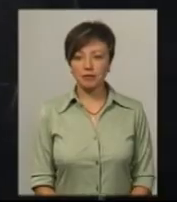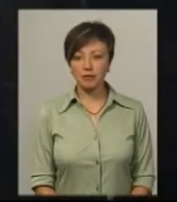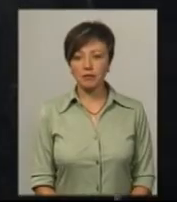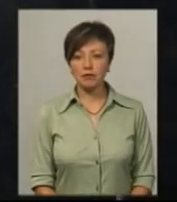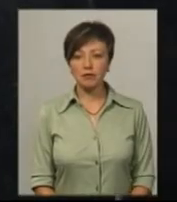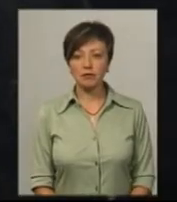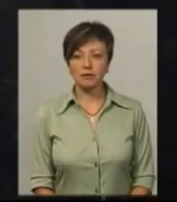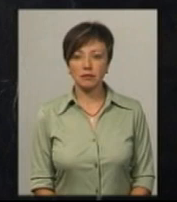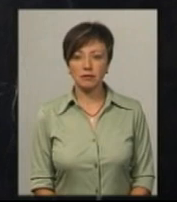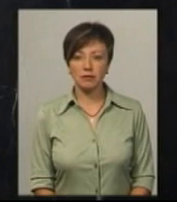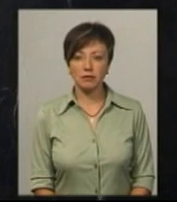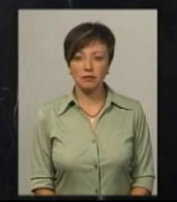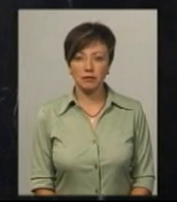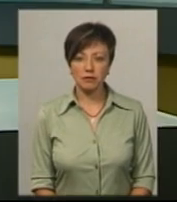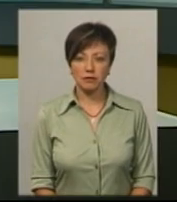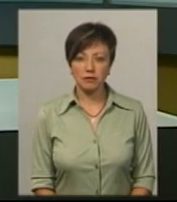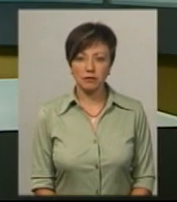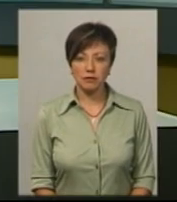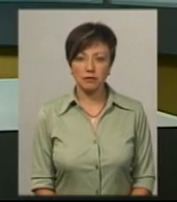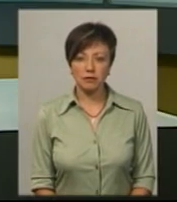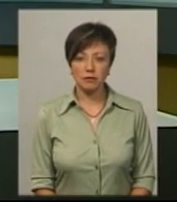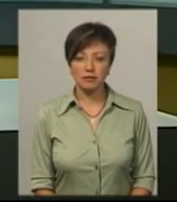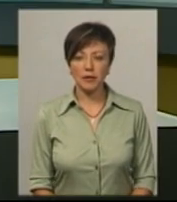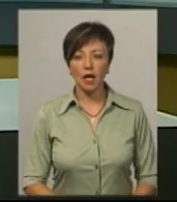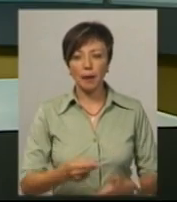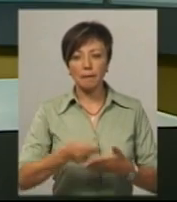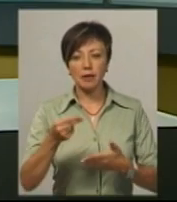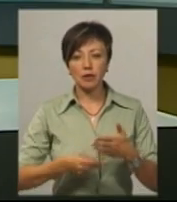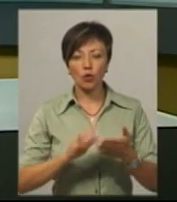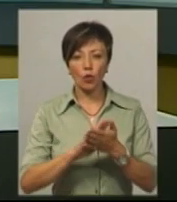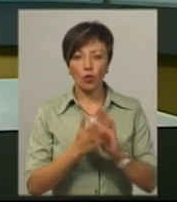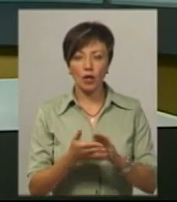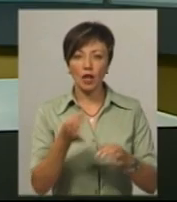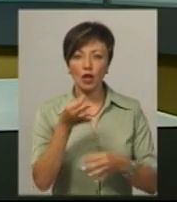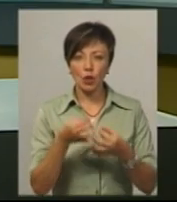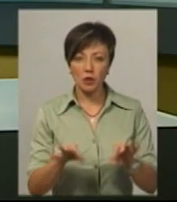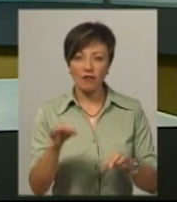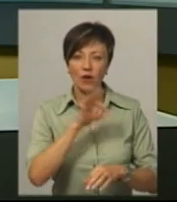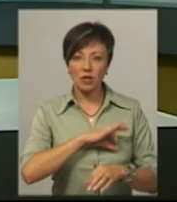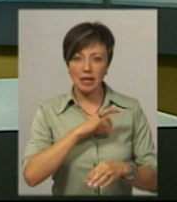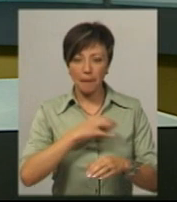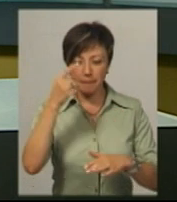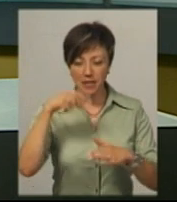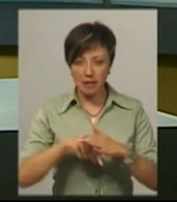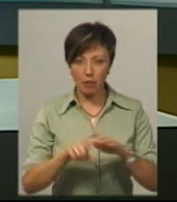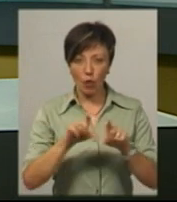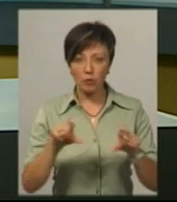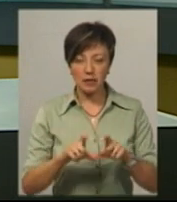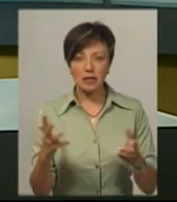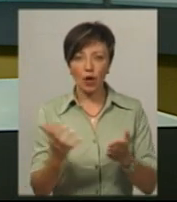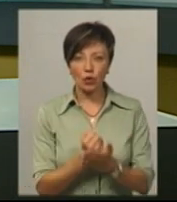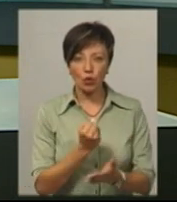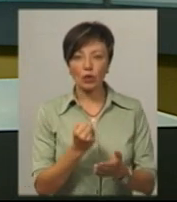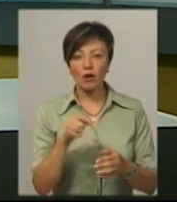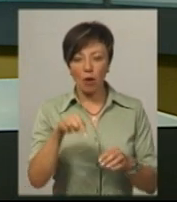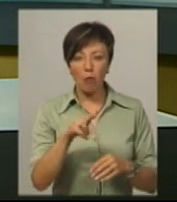Новини на Суспільному. Хмельниччина. Підписують угоду на дозвіл використання підземних об'єктів, які знайдуть у ході розкопок в